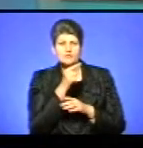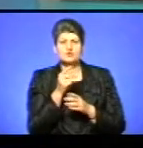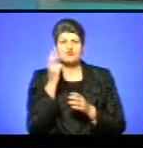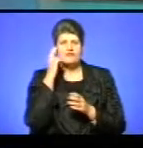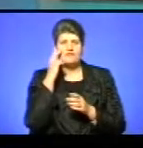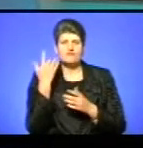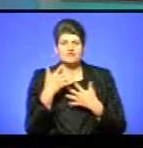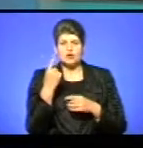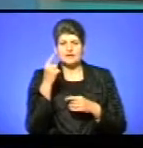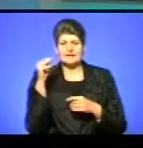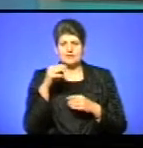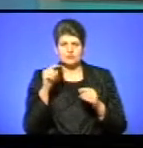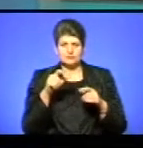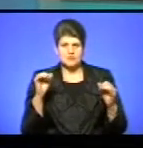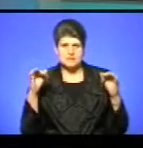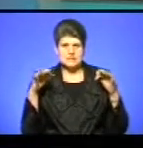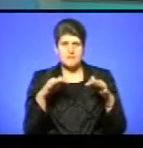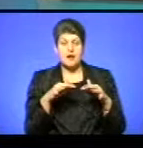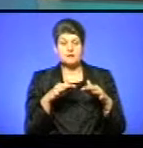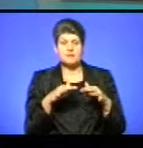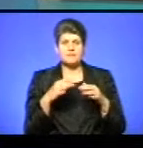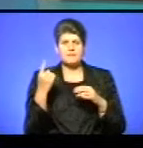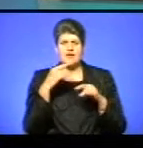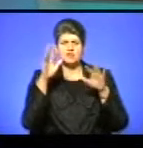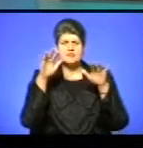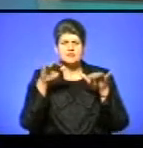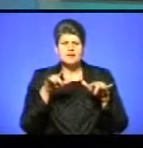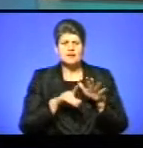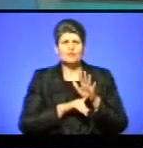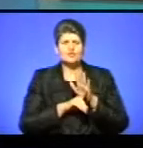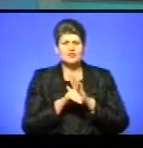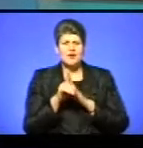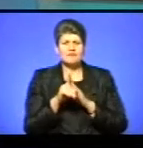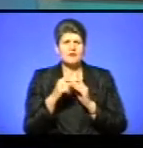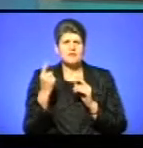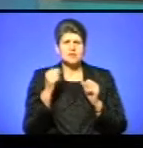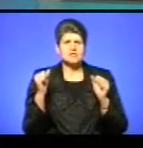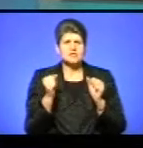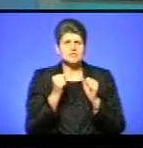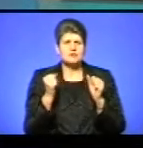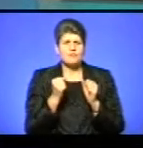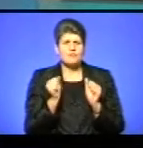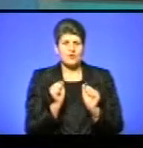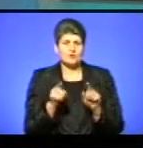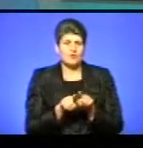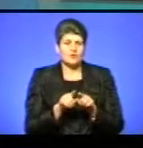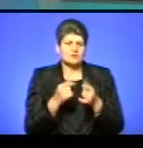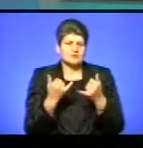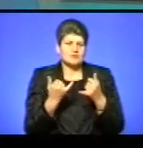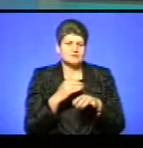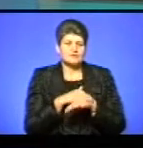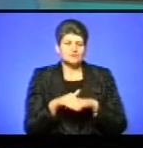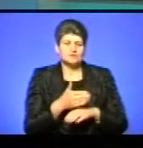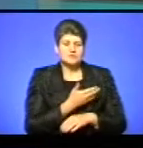тисяча практично зібралася, і тоді перший сніг почав падати, така перша зимова прохолода, майже як зараз на дворі.